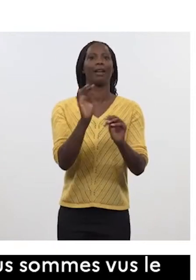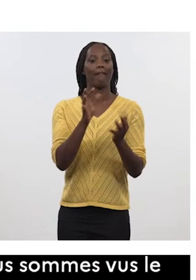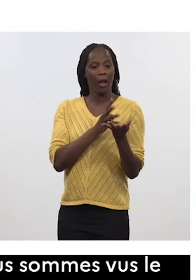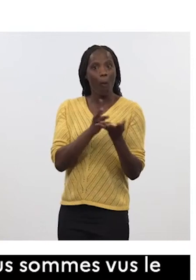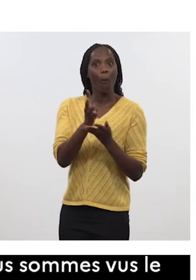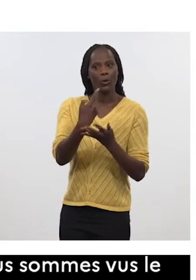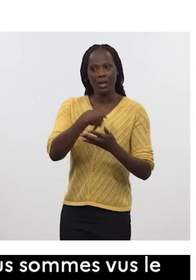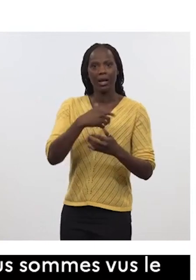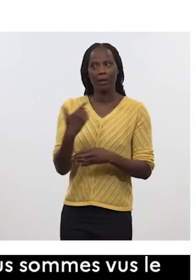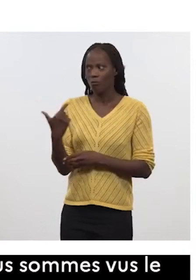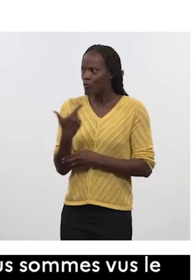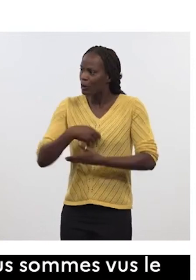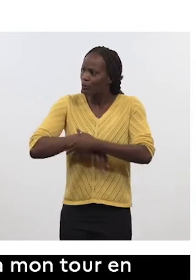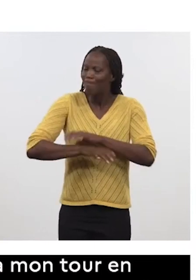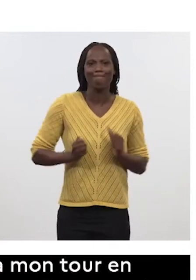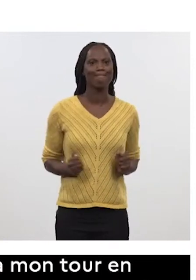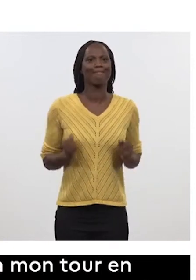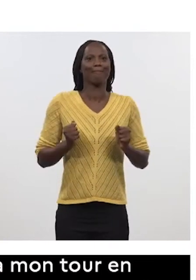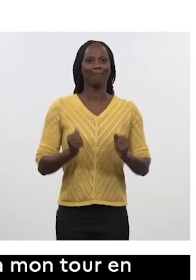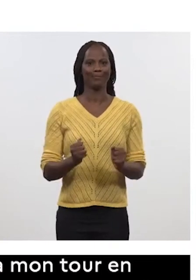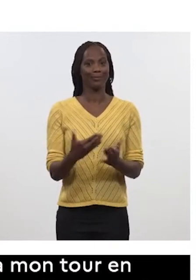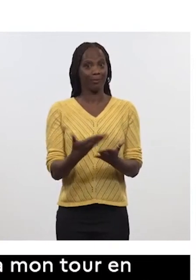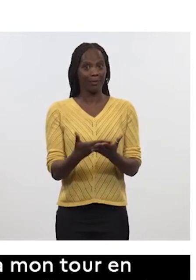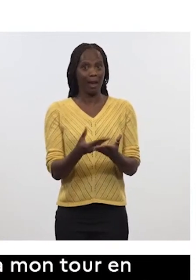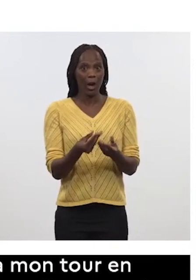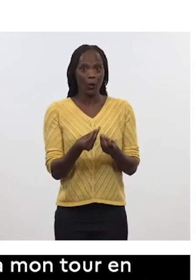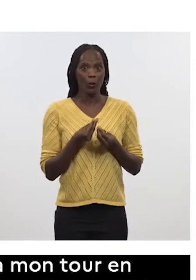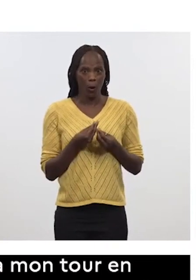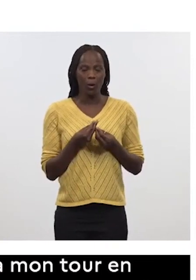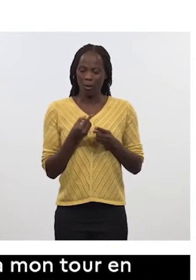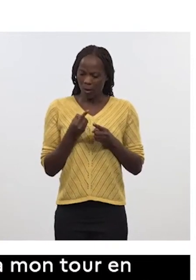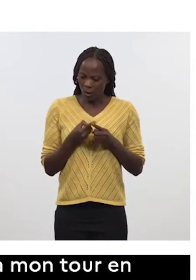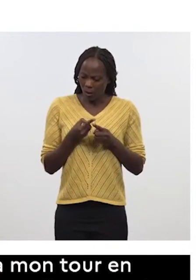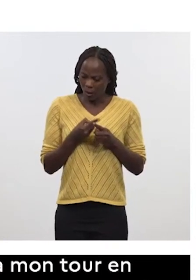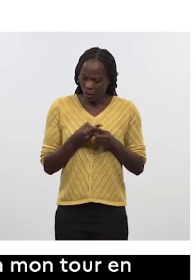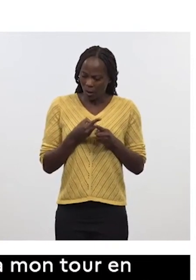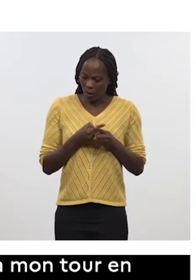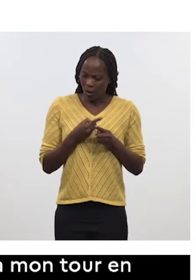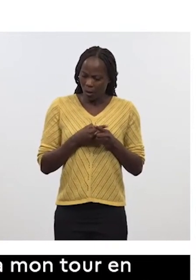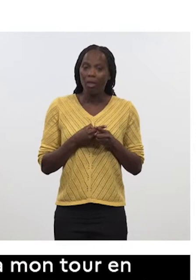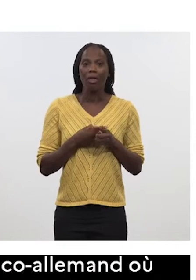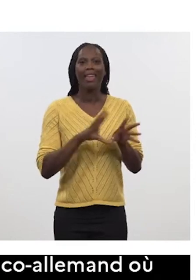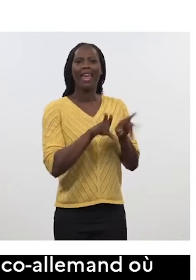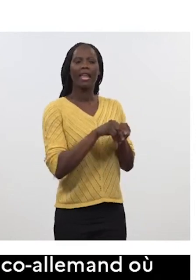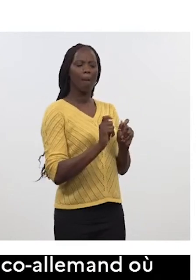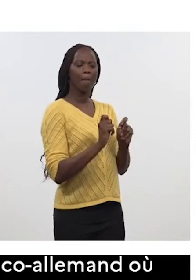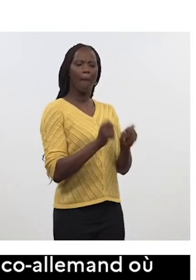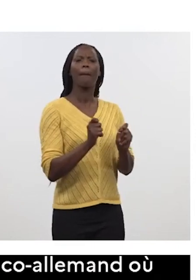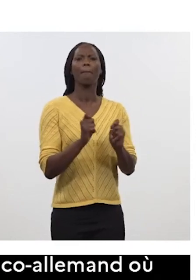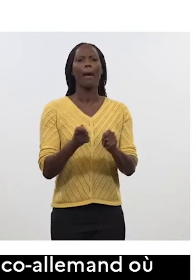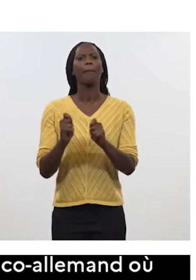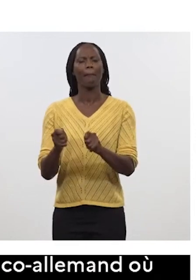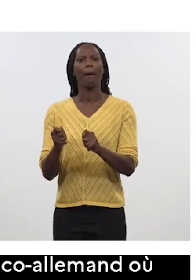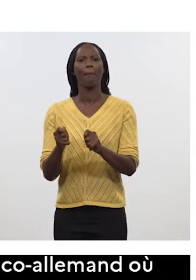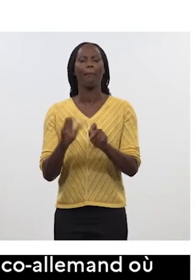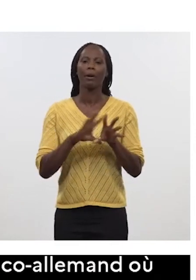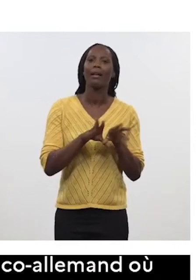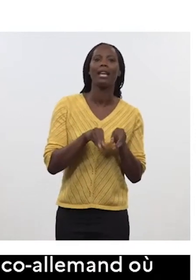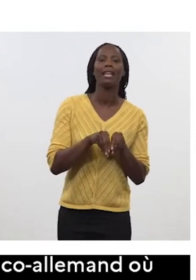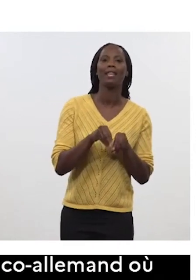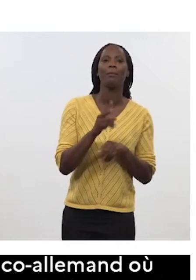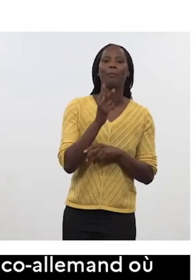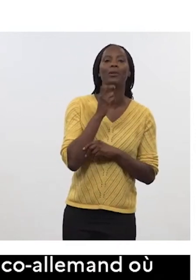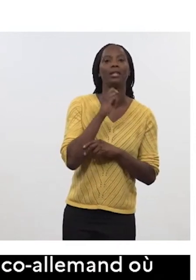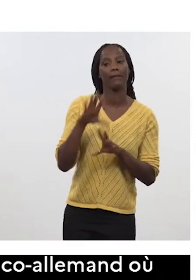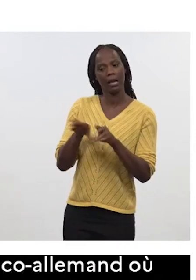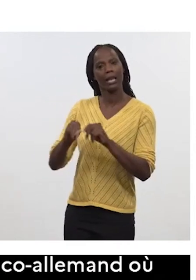lesquels nous sommes engagés. Et ce qui nous permet à chaque fois de donner des différents mandats à nos équipes, civiles comme militaires, et d'en assurer et d'en